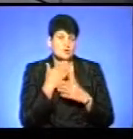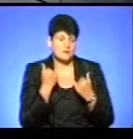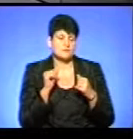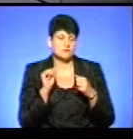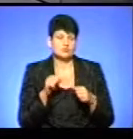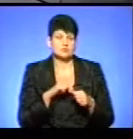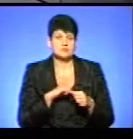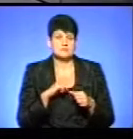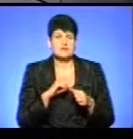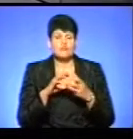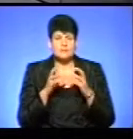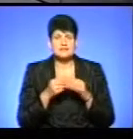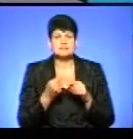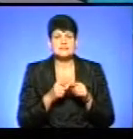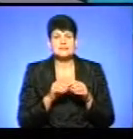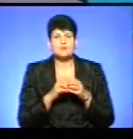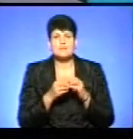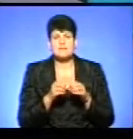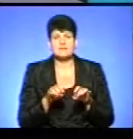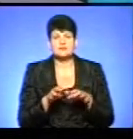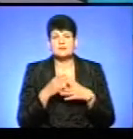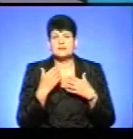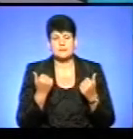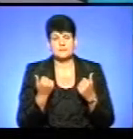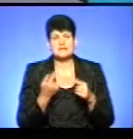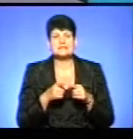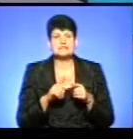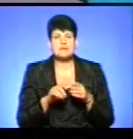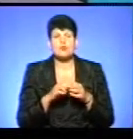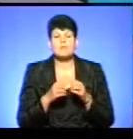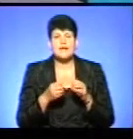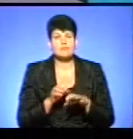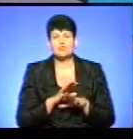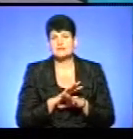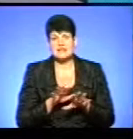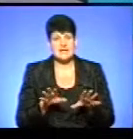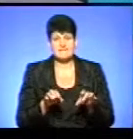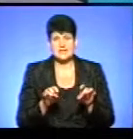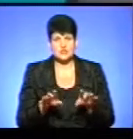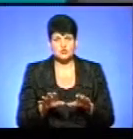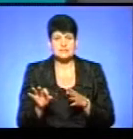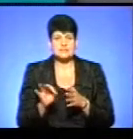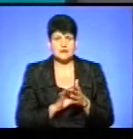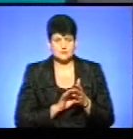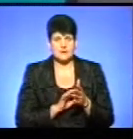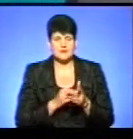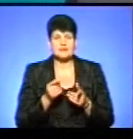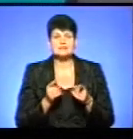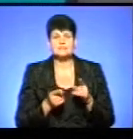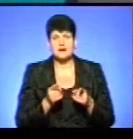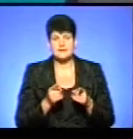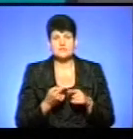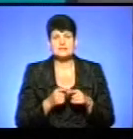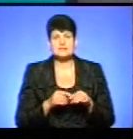як на мене, в принципі, ця проблема не вирішує. Це проблема не вирішує зразу, але, насправді, це